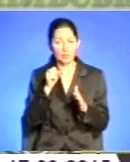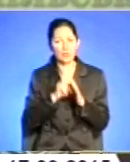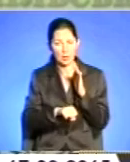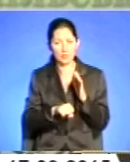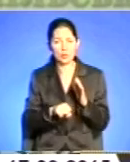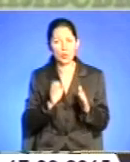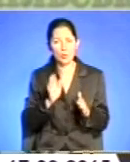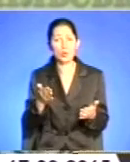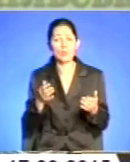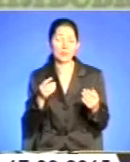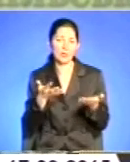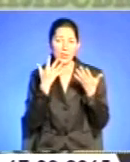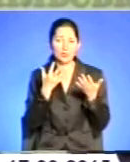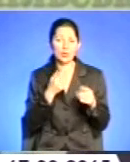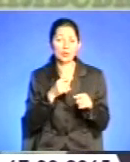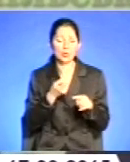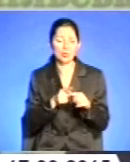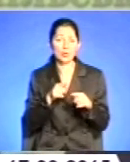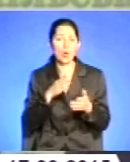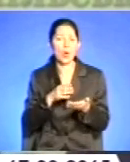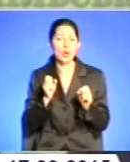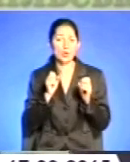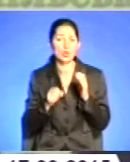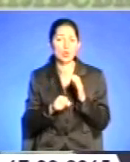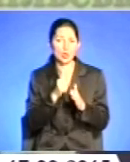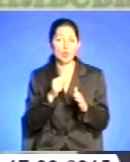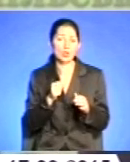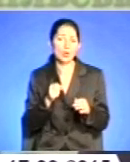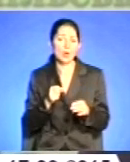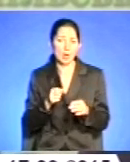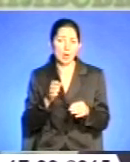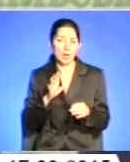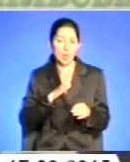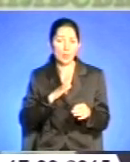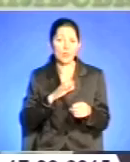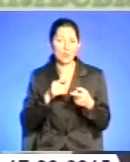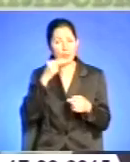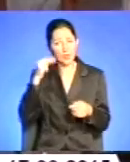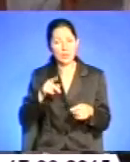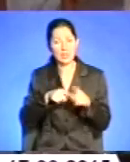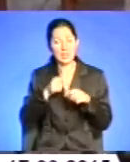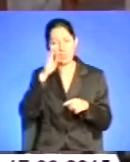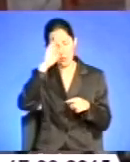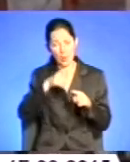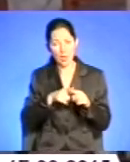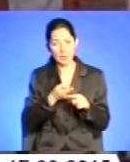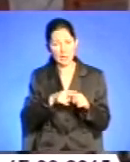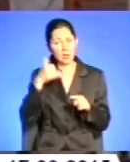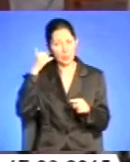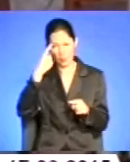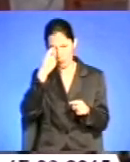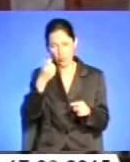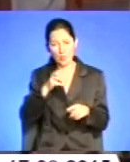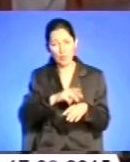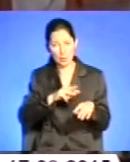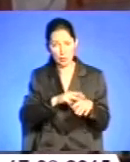причепний є рідний брат, який повідомив про дану подію щодо смерті своєї сестри. Зі свідчень підозрювано, конфлікт